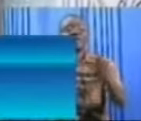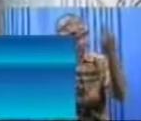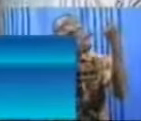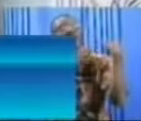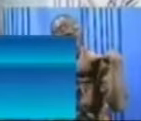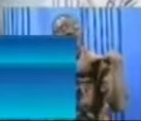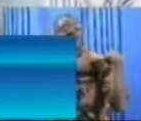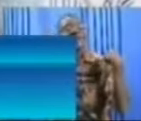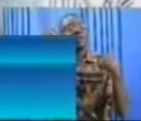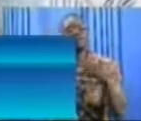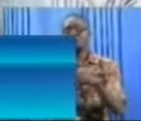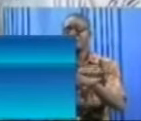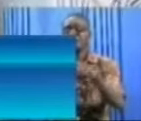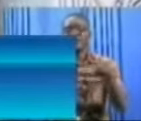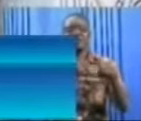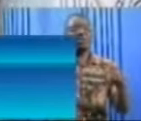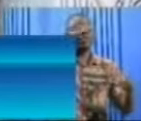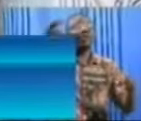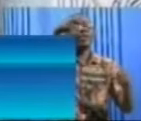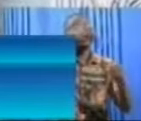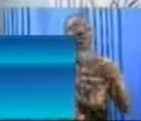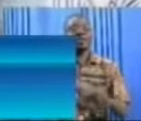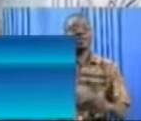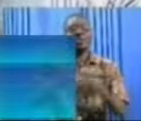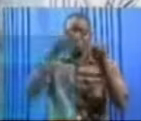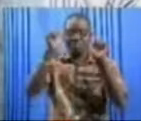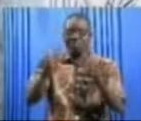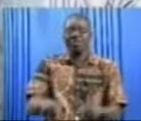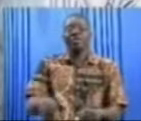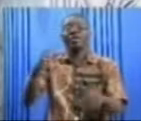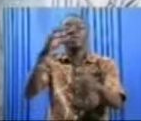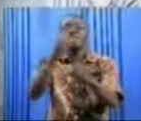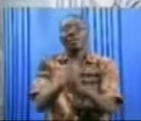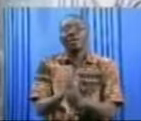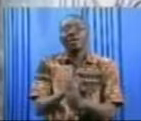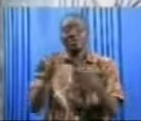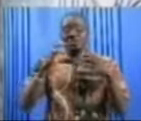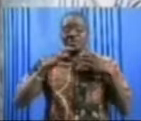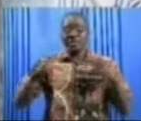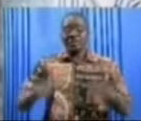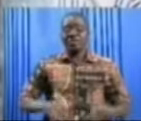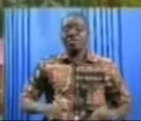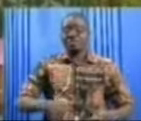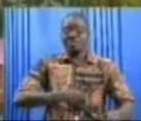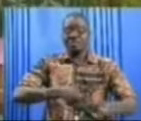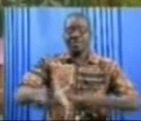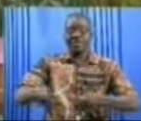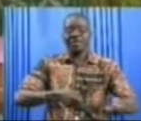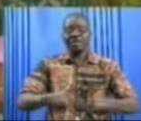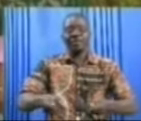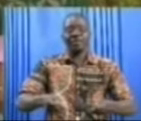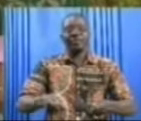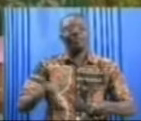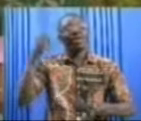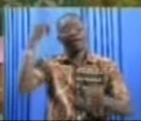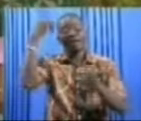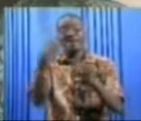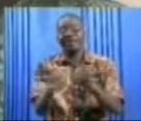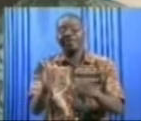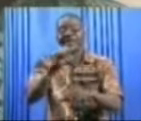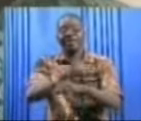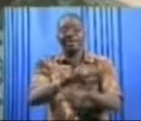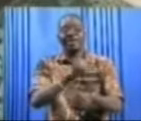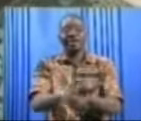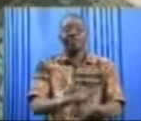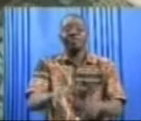mutuelle et aux différents adhérents de pouvoir prendre à bras le corps la gestion de la mutuelle. À l'issue des travaux, des